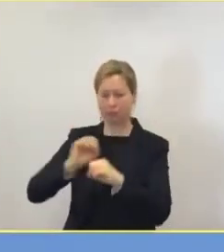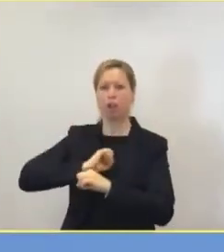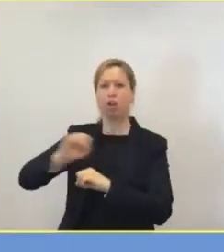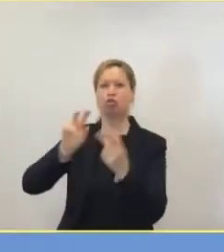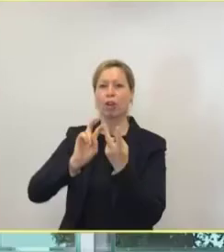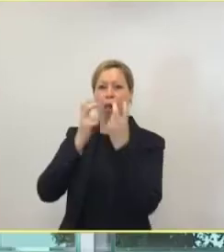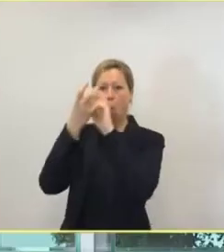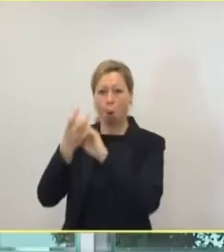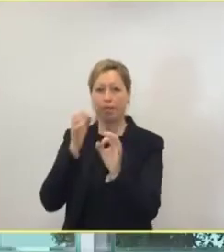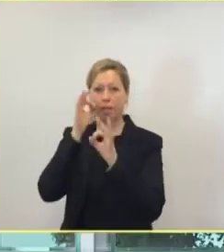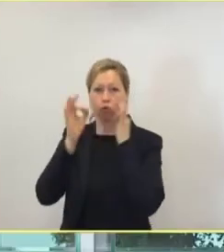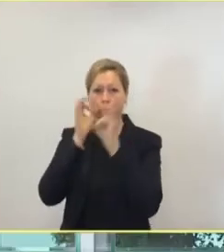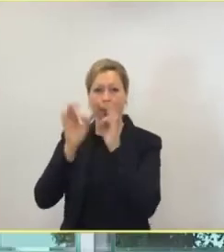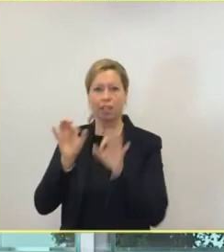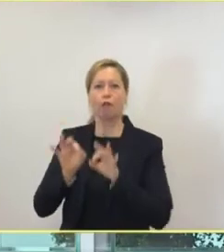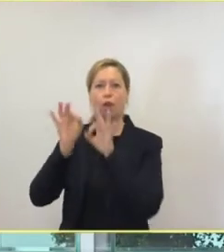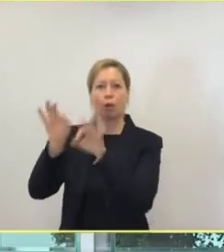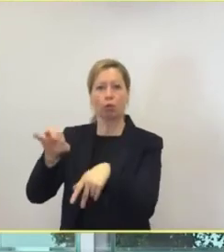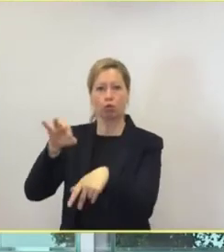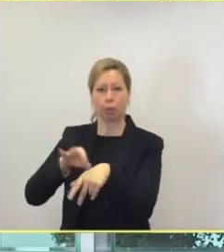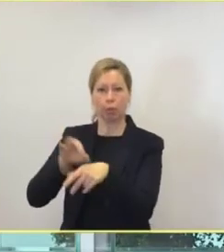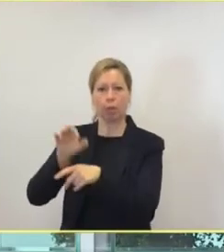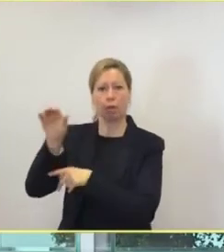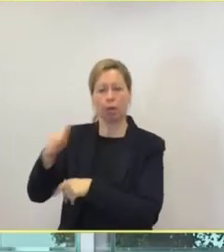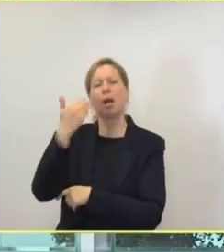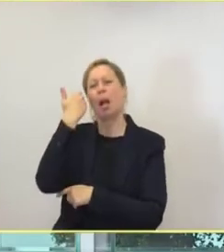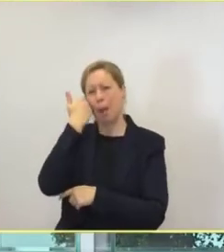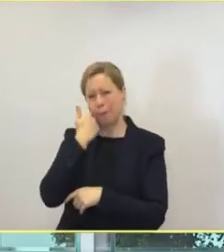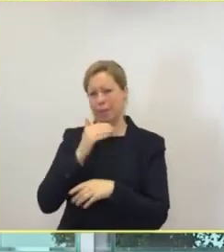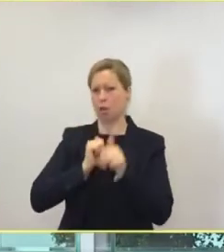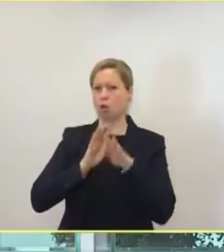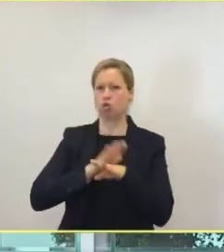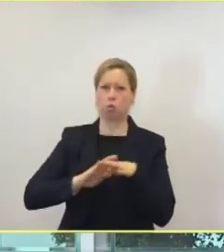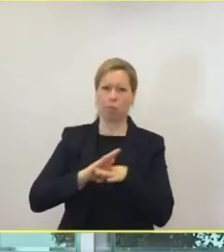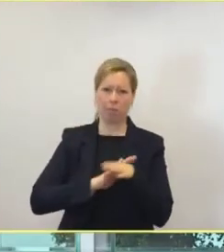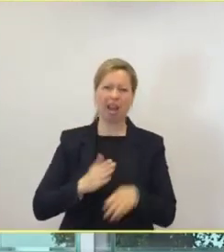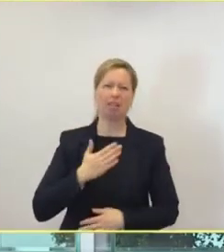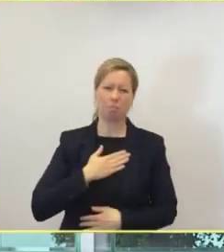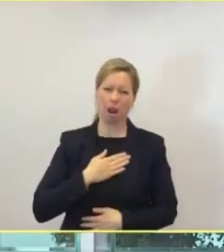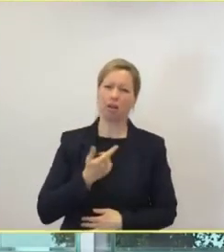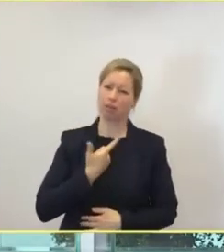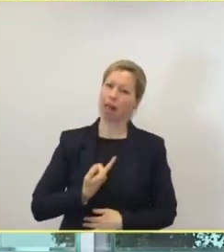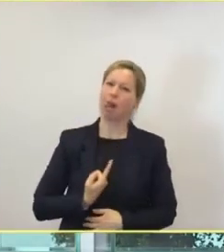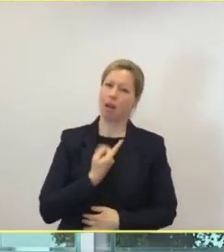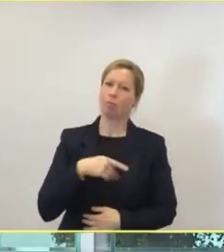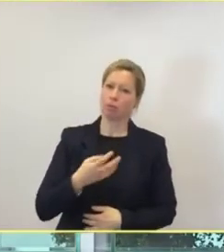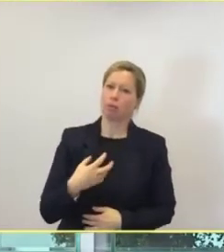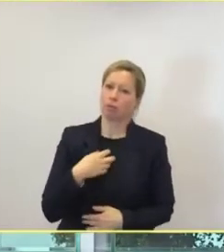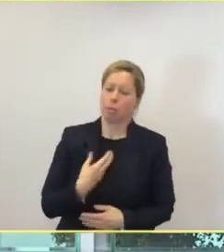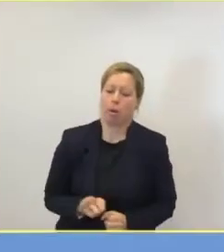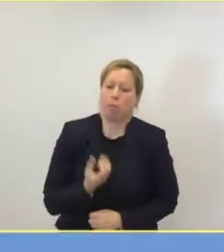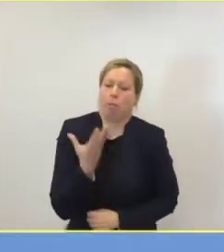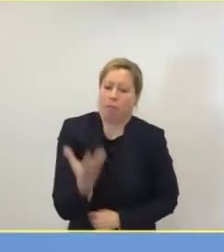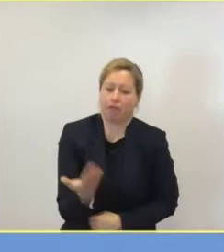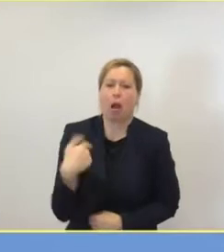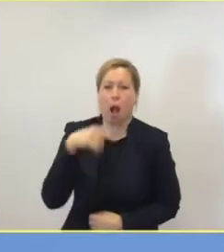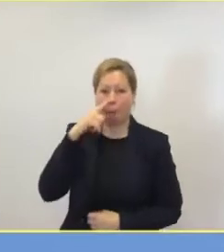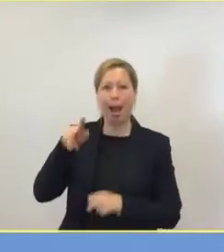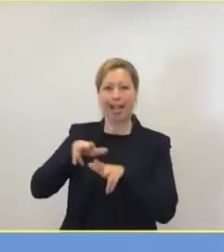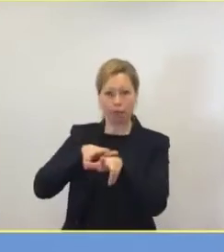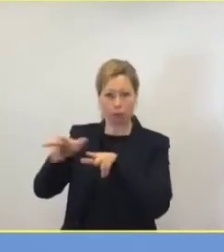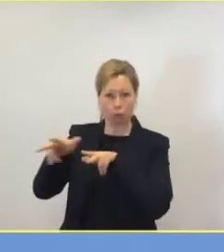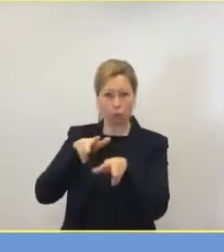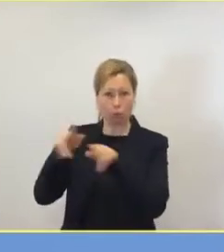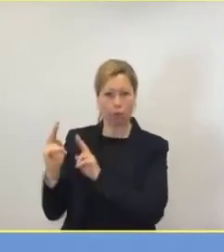würden. Ich bitte um Nachsicht, da ich ein bisschen in eigener Sache gesprochen habe, aber die Organisatoren haben einen Infektiologen bestellt